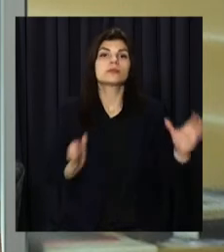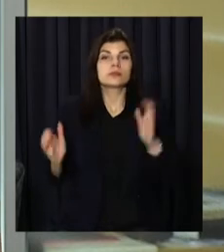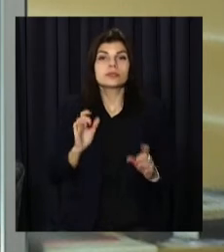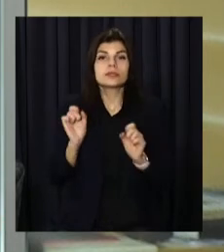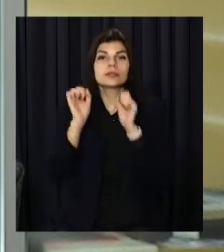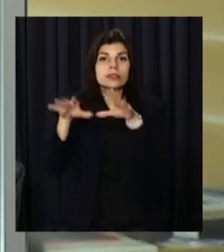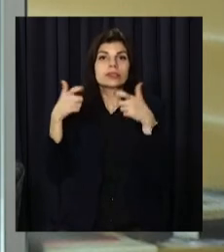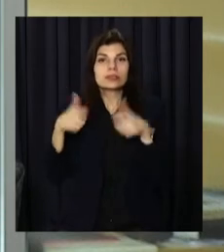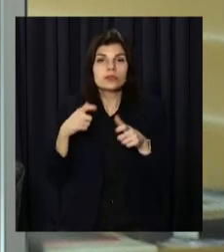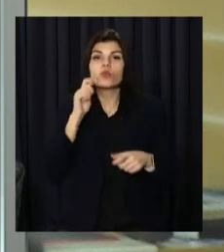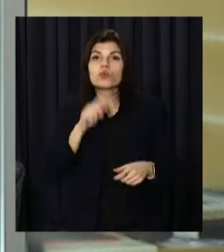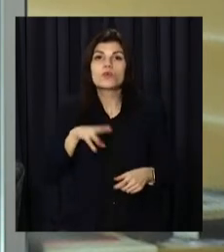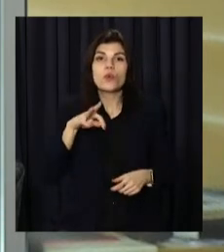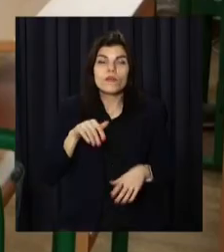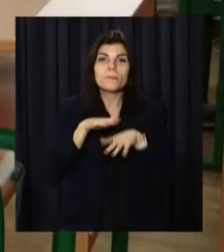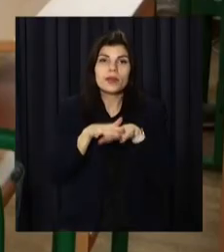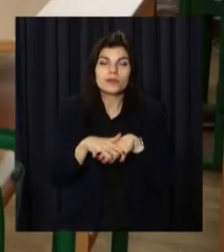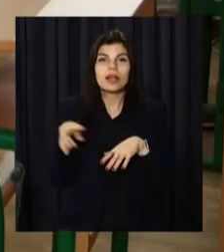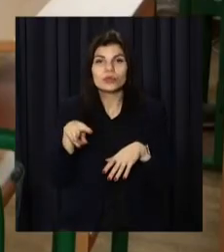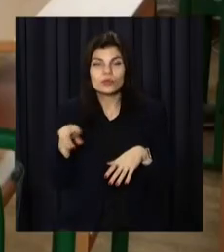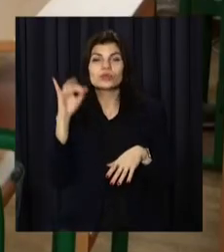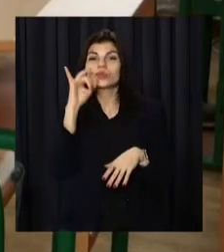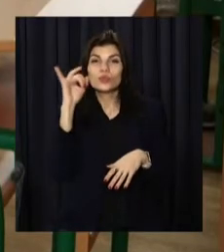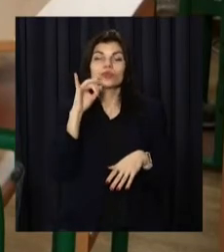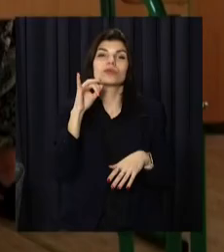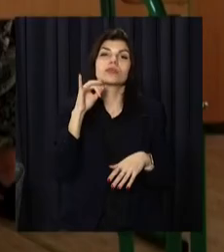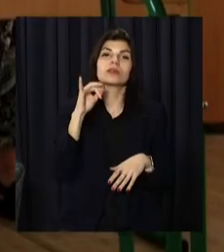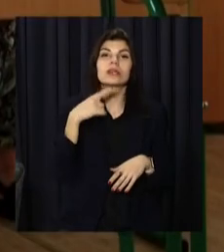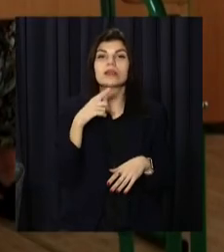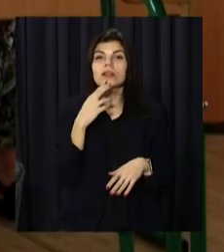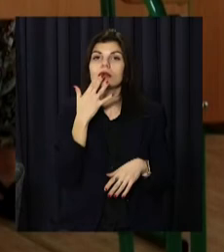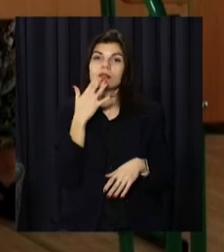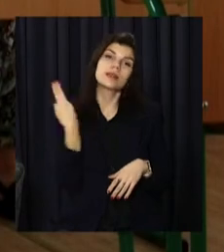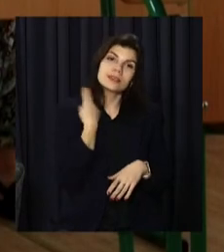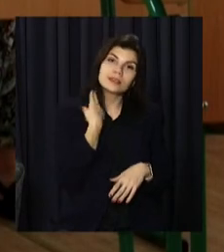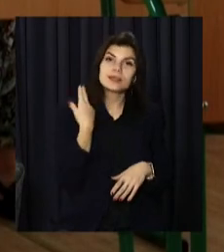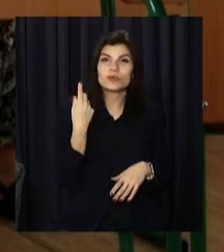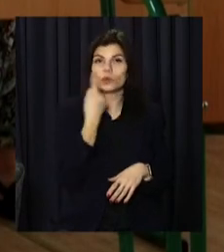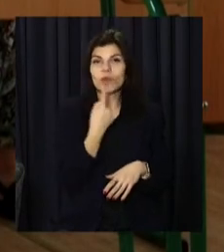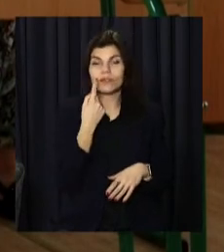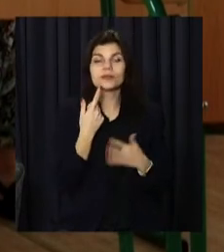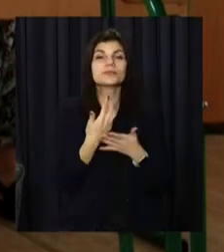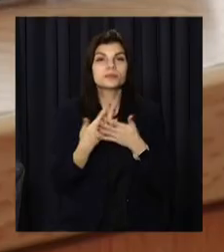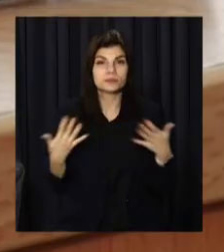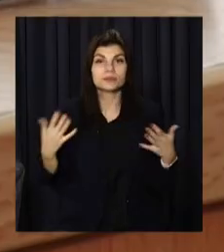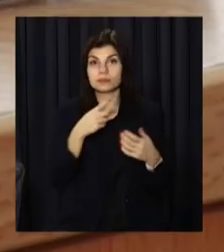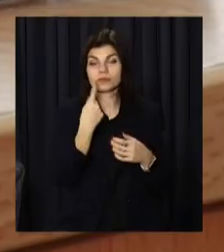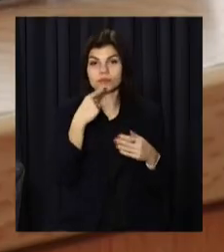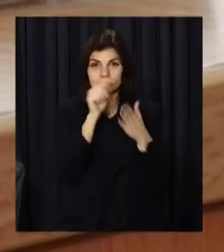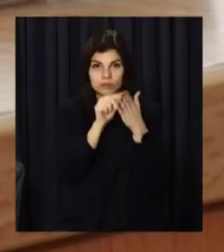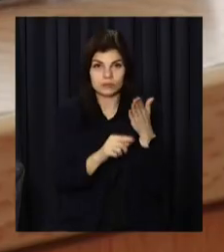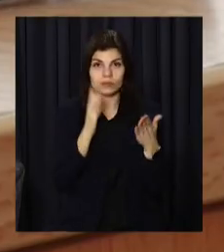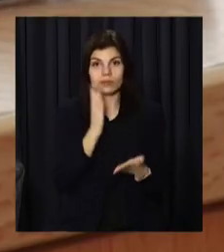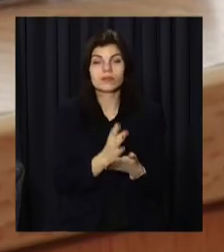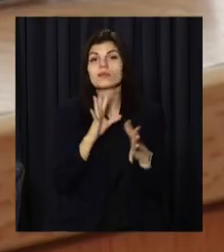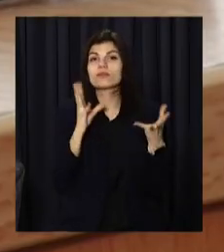«Українська мова та література», «Математика», «Історія України» або «Іноземна мова» зазначають в обласному департаменті освіти і науки.